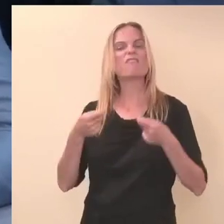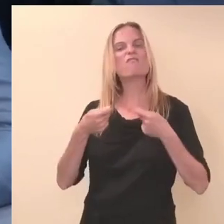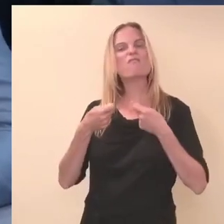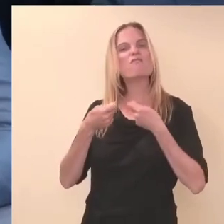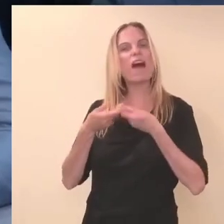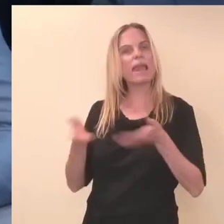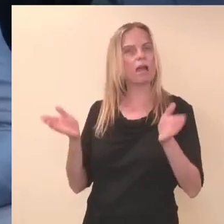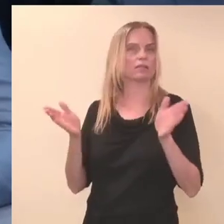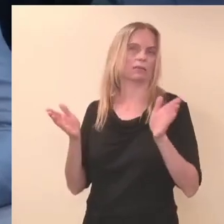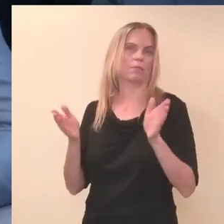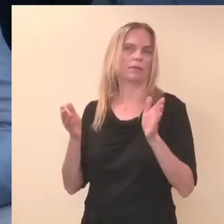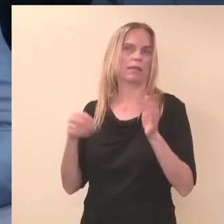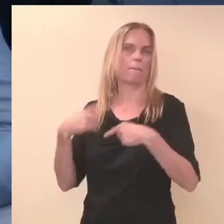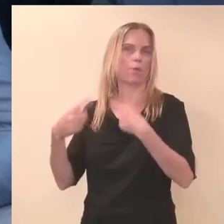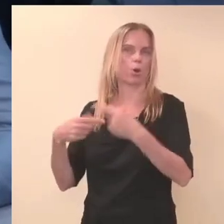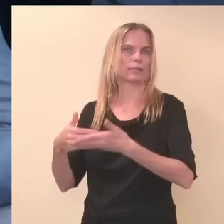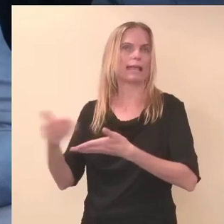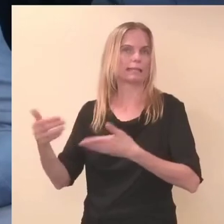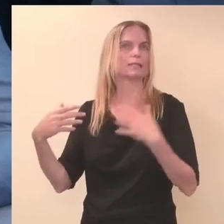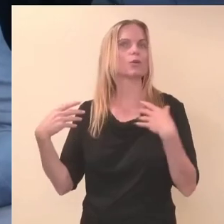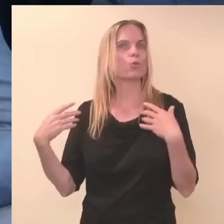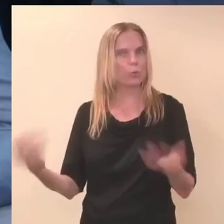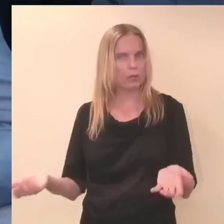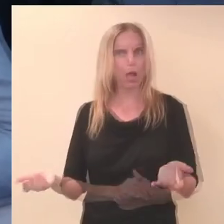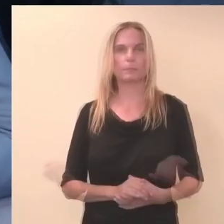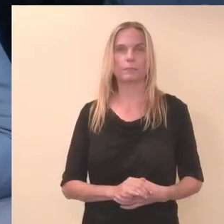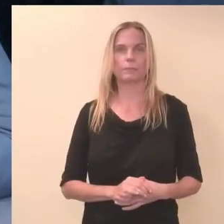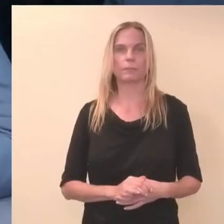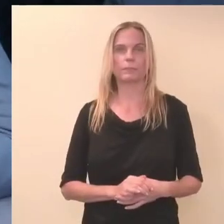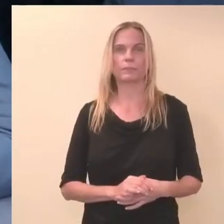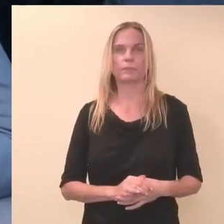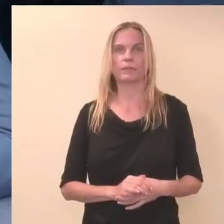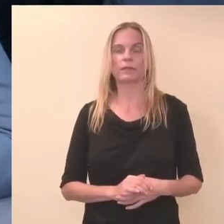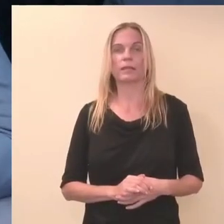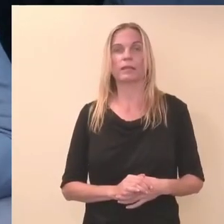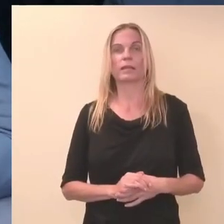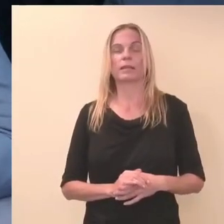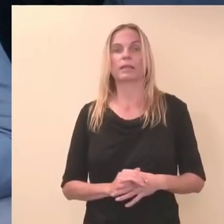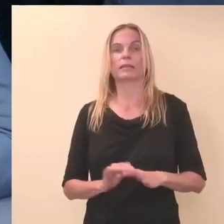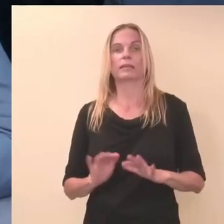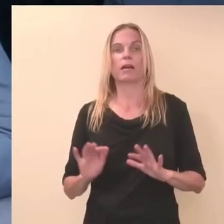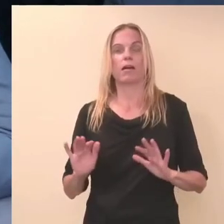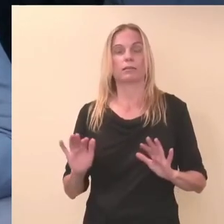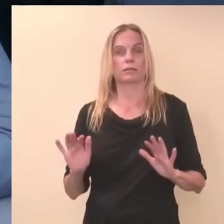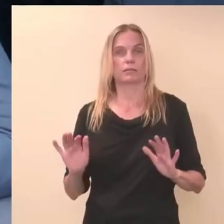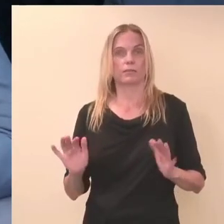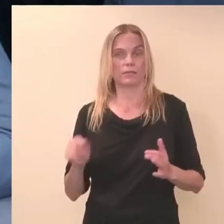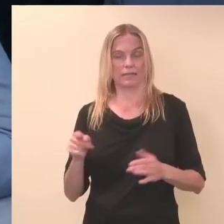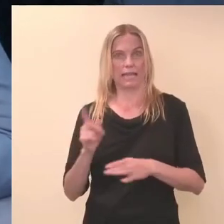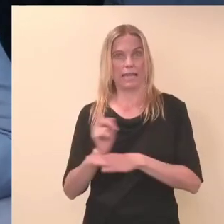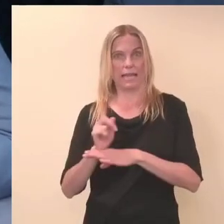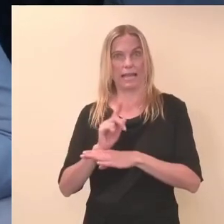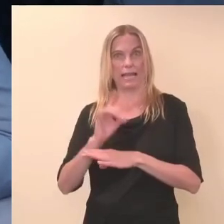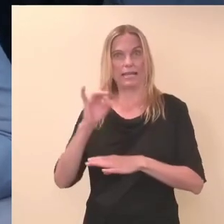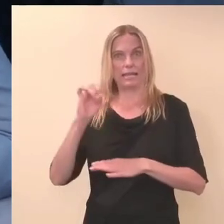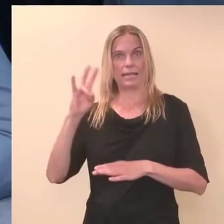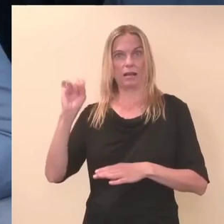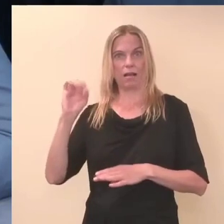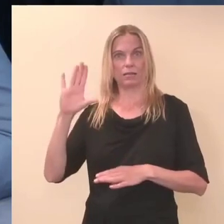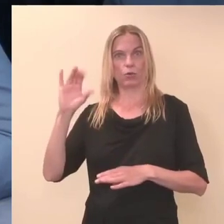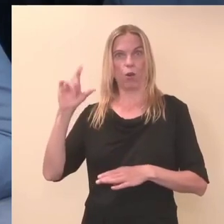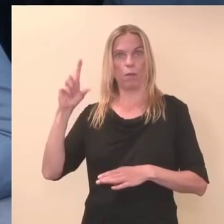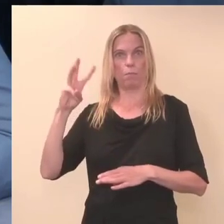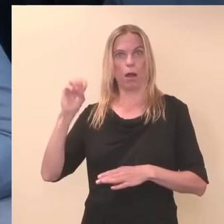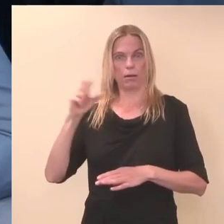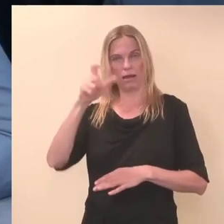rahvastikuregistrit reguleerivad õigusaktide piisavust. Sellel hetkel, kui Riina Solman oli rahvastiku